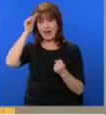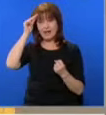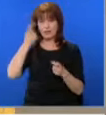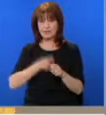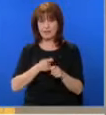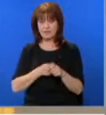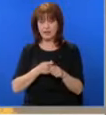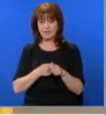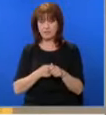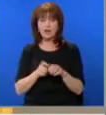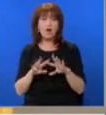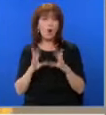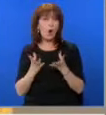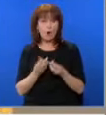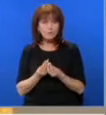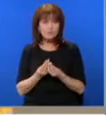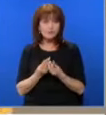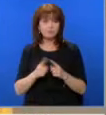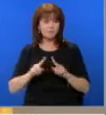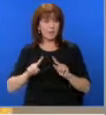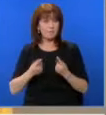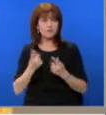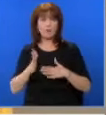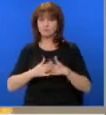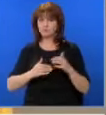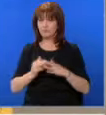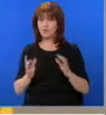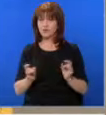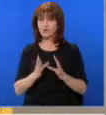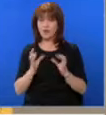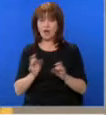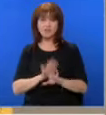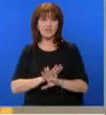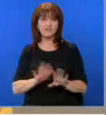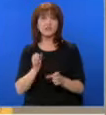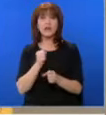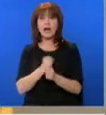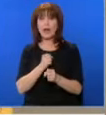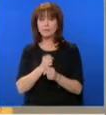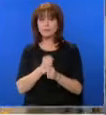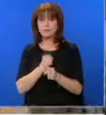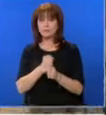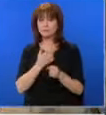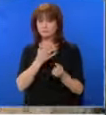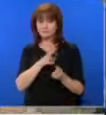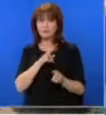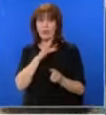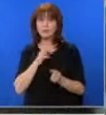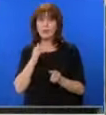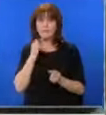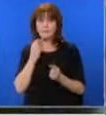В общи линии, доста бързо, професионално, се свършиха работата органите на рида.